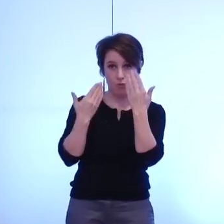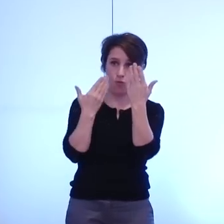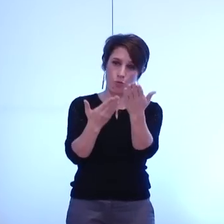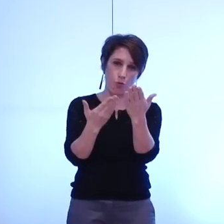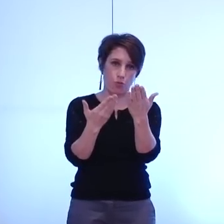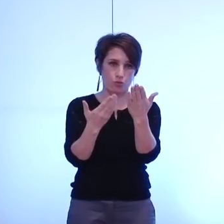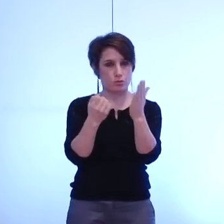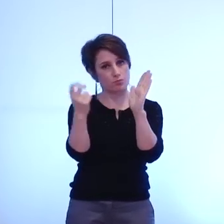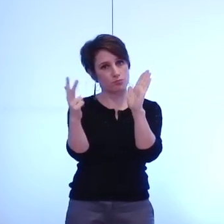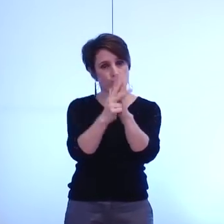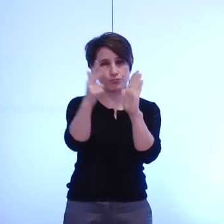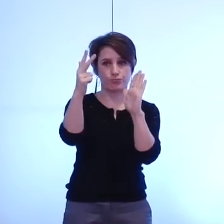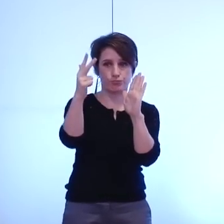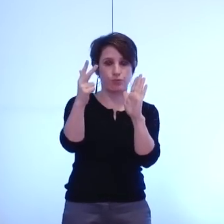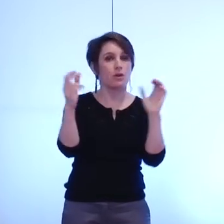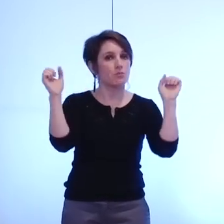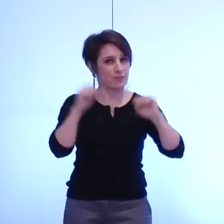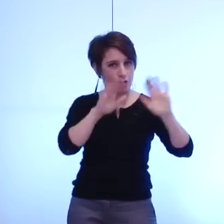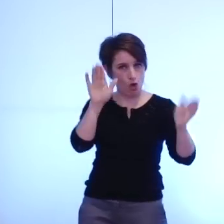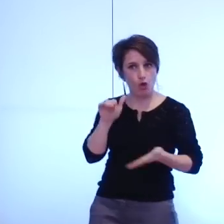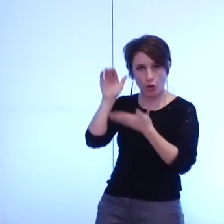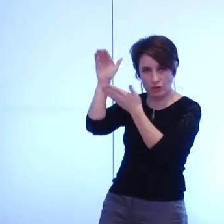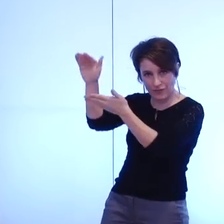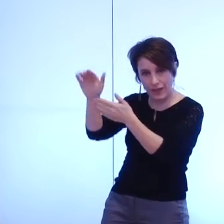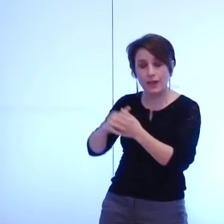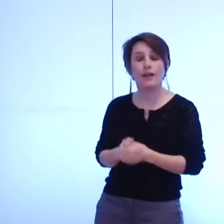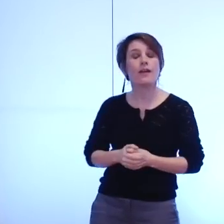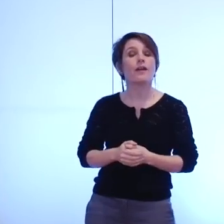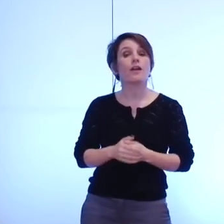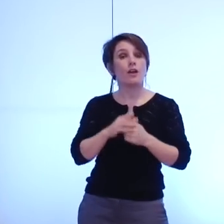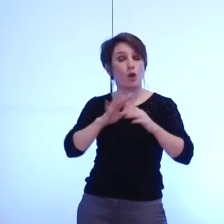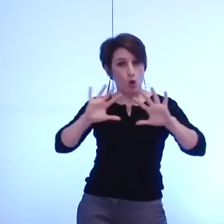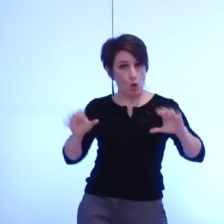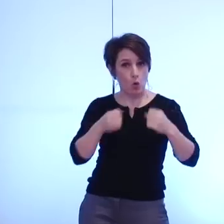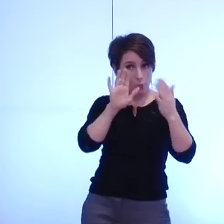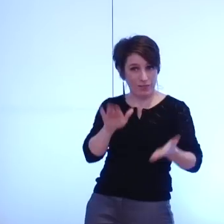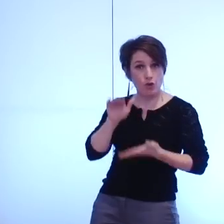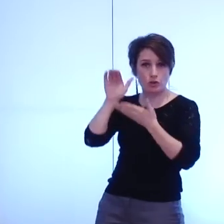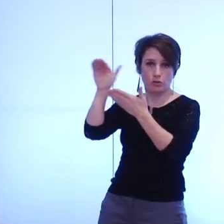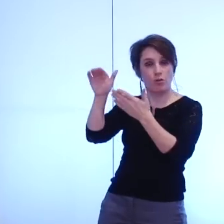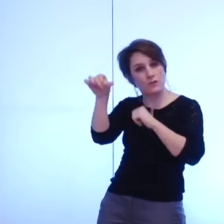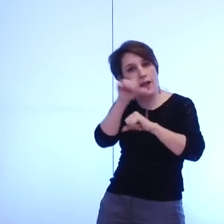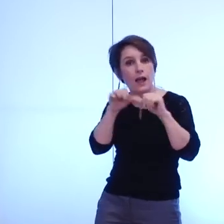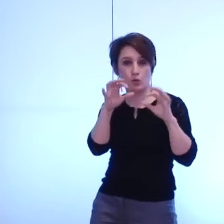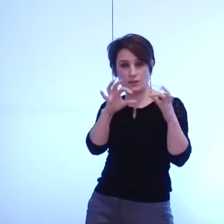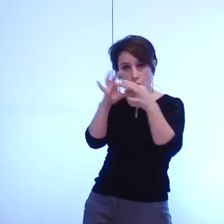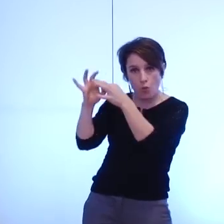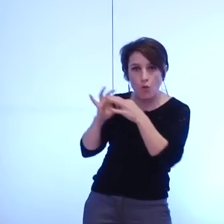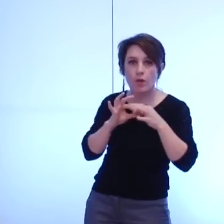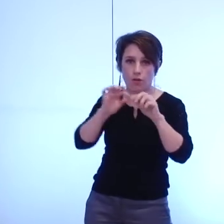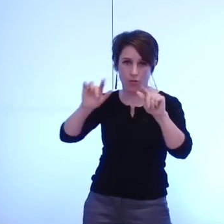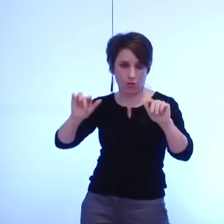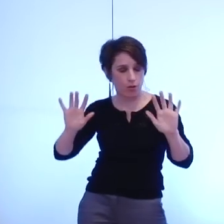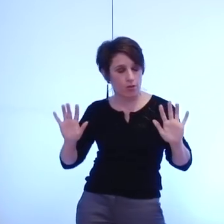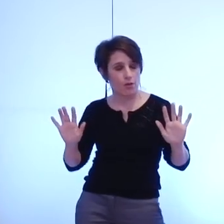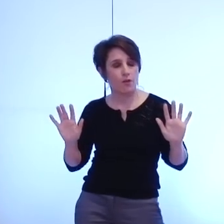des transferts de confirmer la volonté de réaliser les transferts de compétences de manière cohérente de